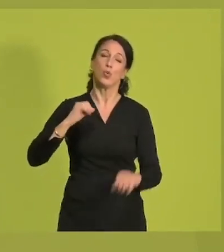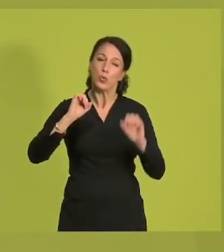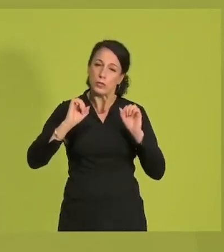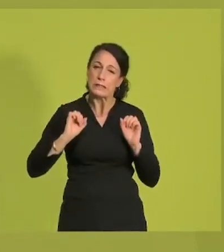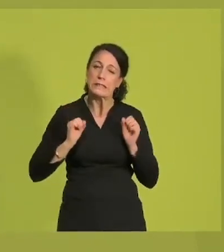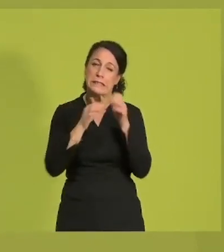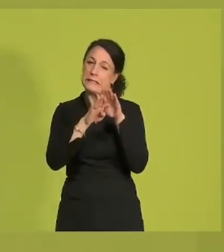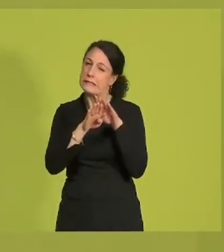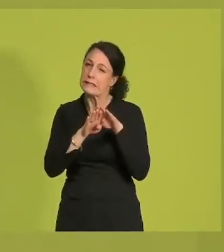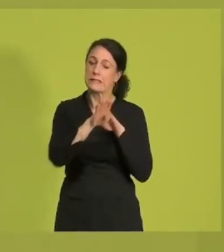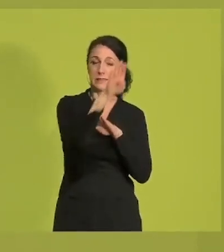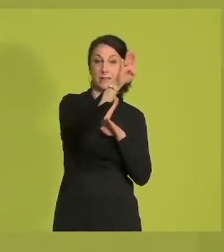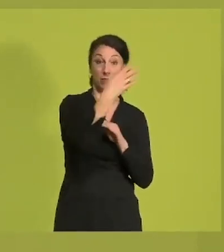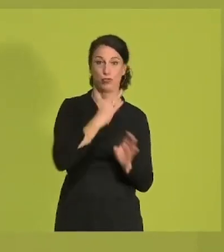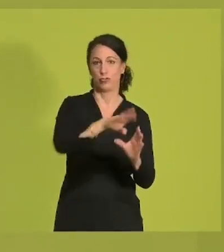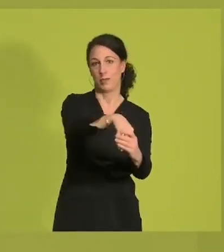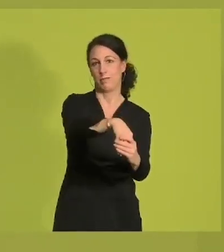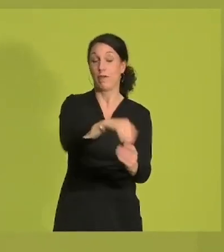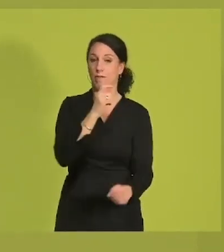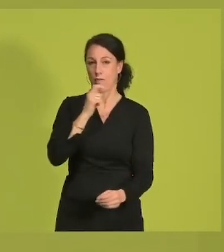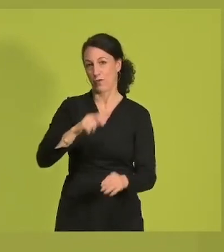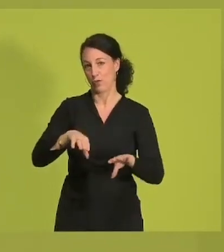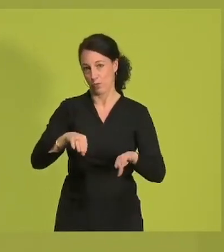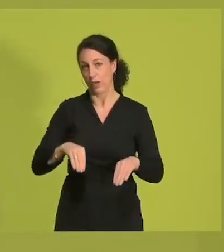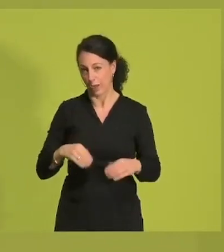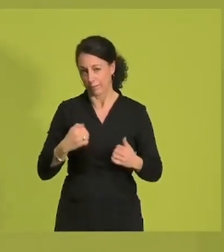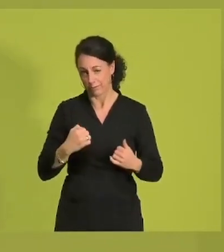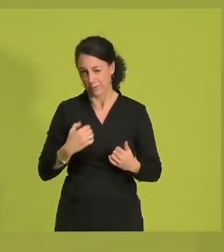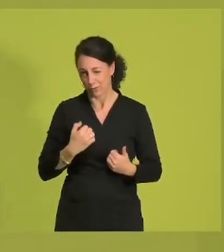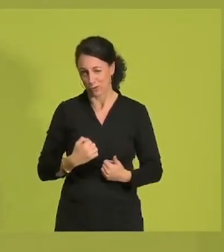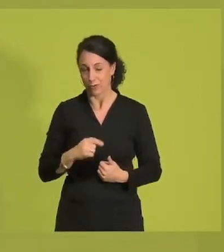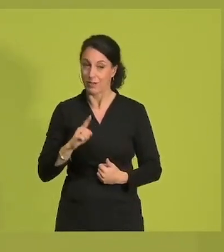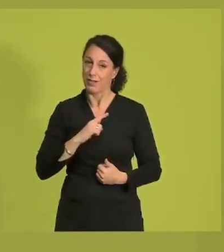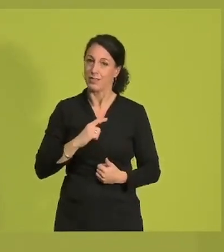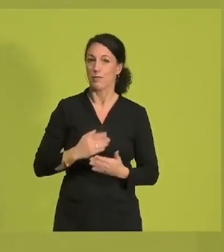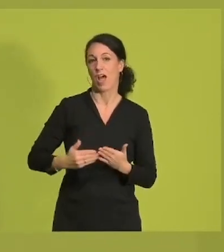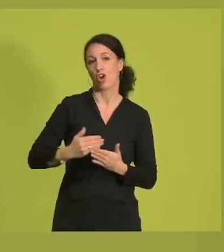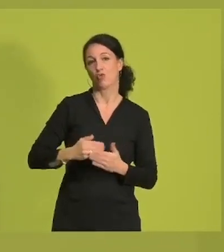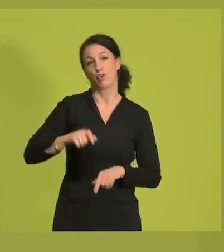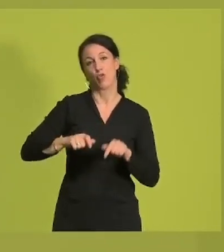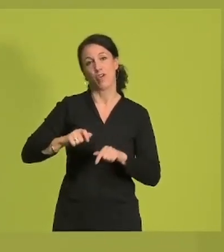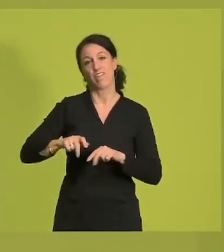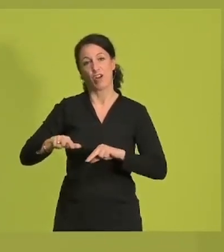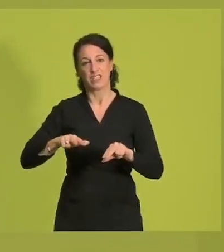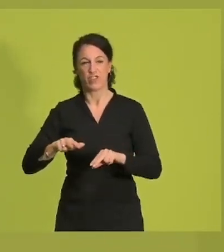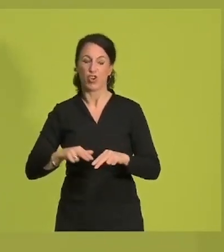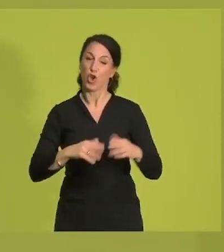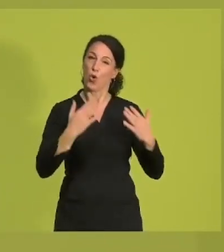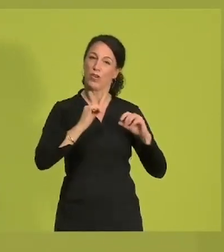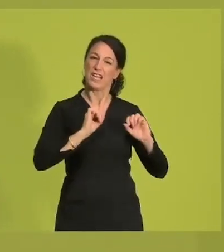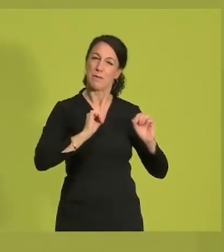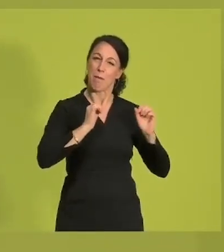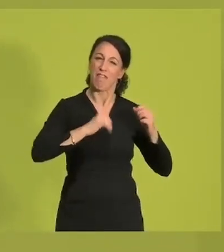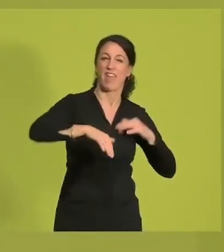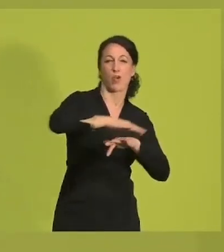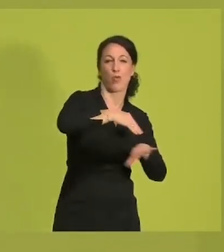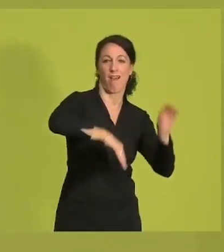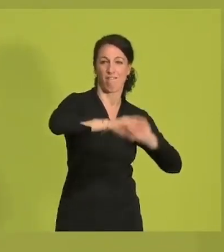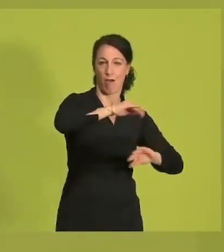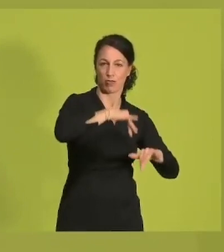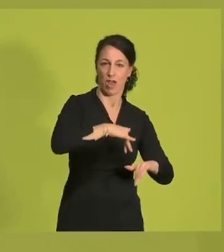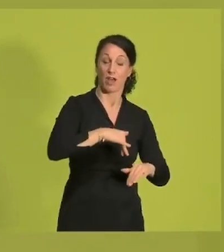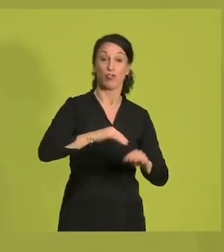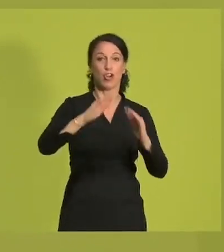Aufbruchs sein und Verantwortung übernehmen. Ich möchte meine Ausbildung als Volkswirt und meine Erfahrungen aus der Klimabewegung in den Landtag einbringen.